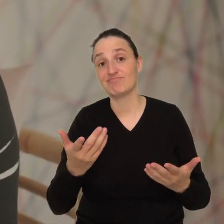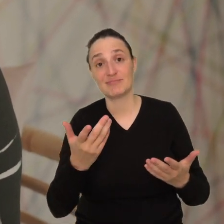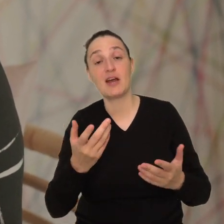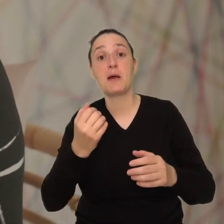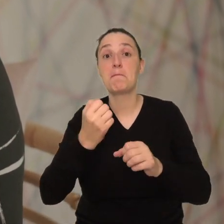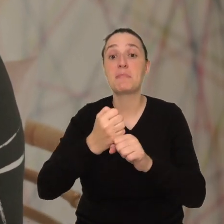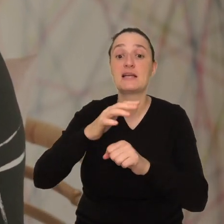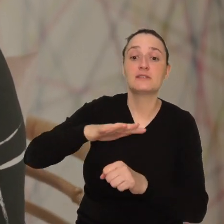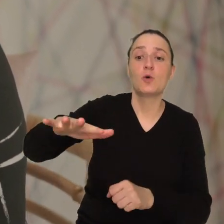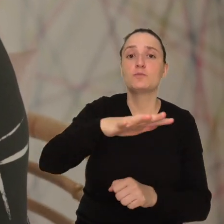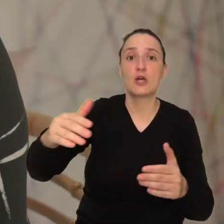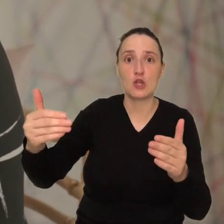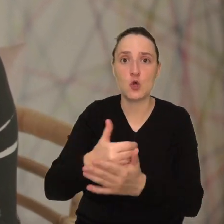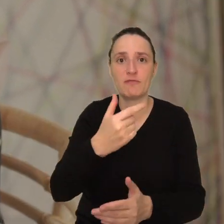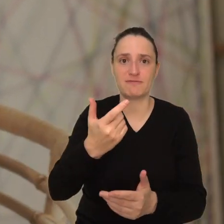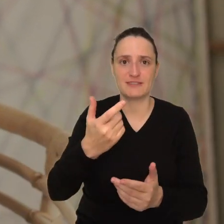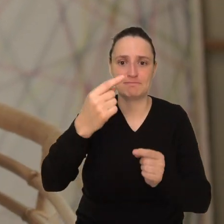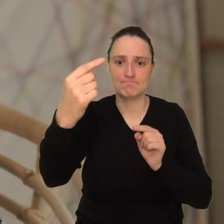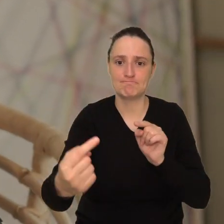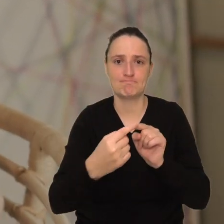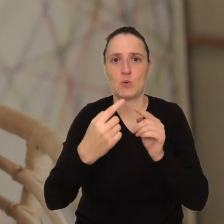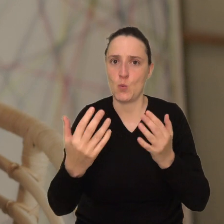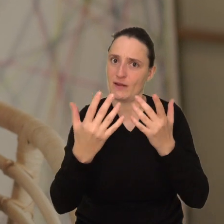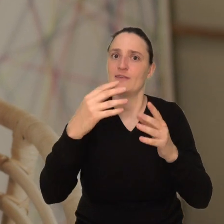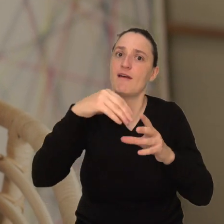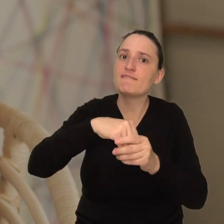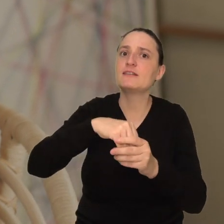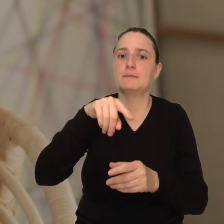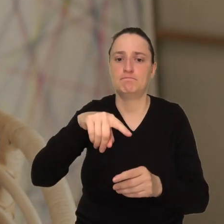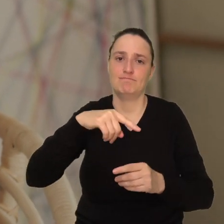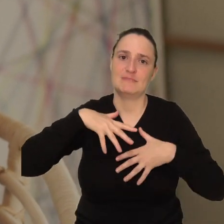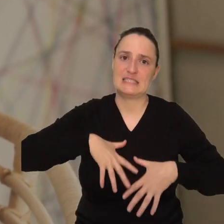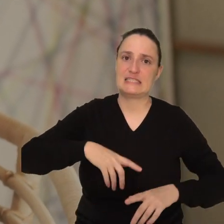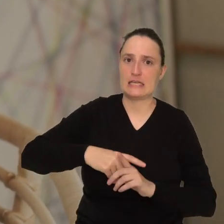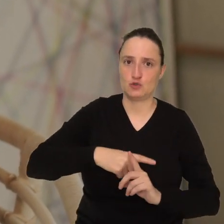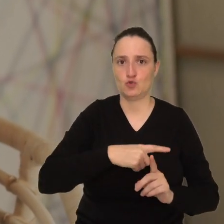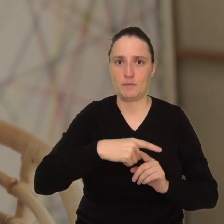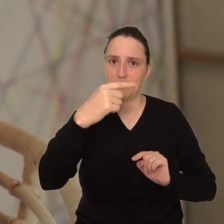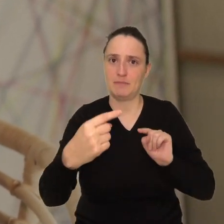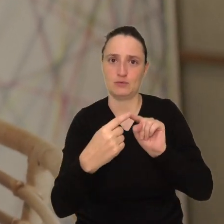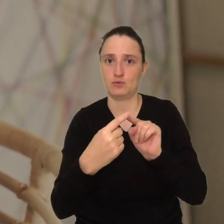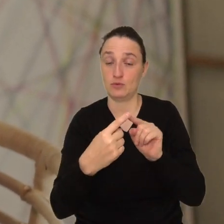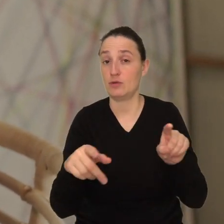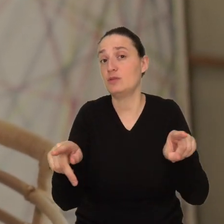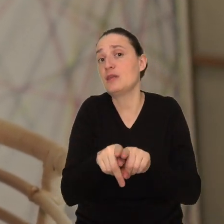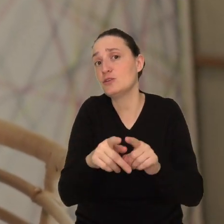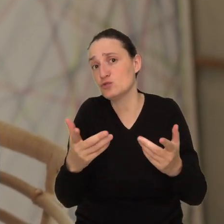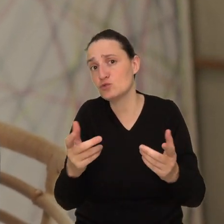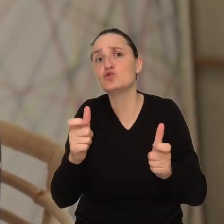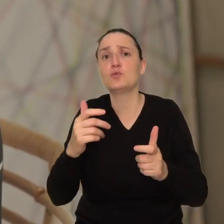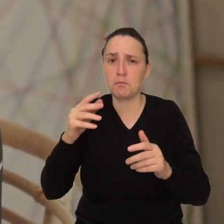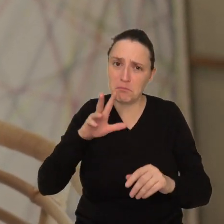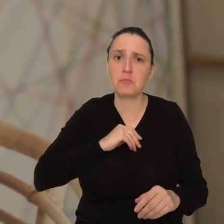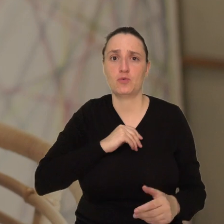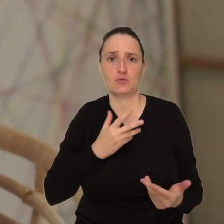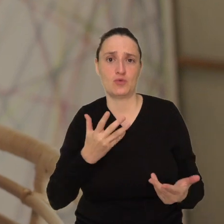nowy obszar zawodowy uwzględniający nasze zasoby, ale co bardzo ważne również nasze możliwości